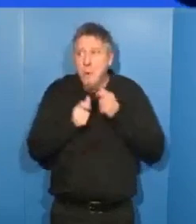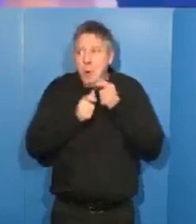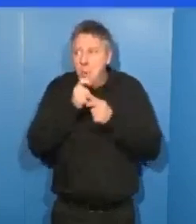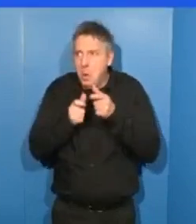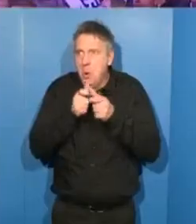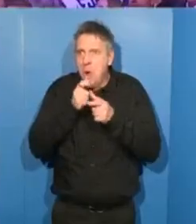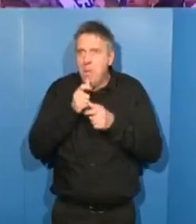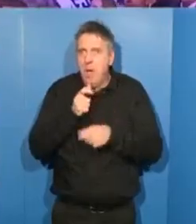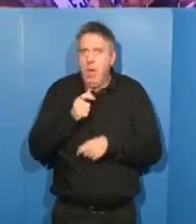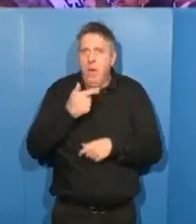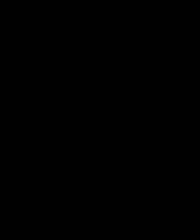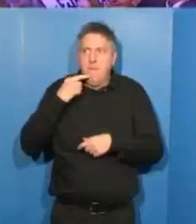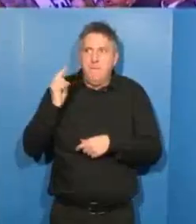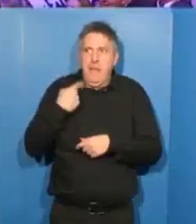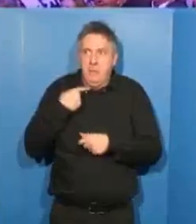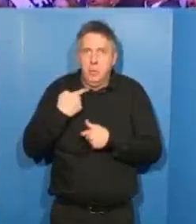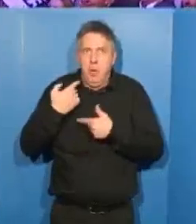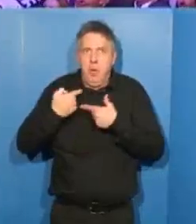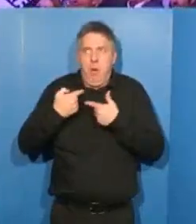la raclée.